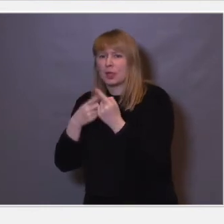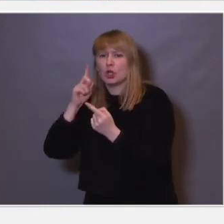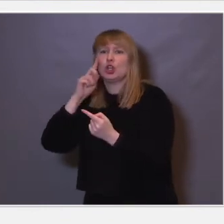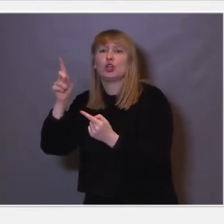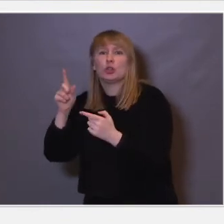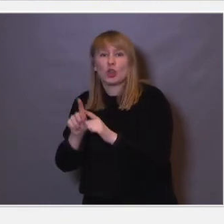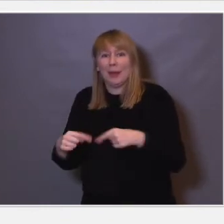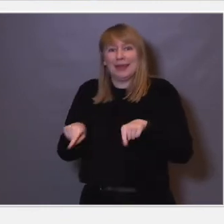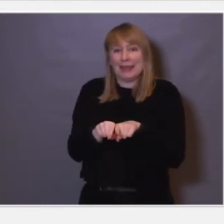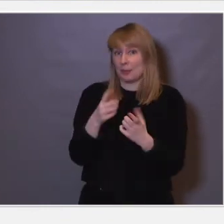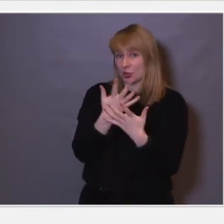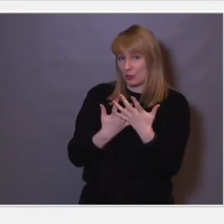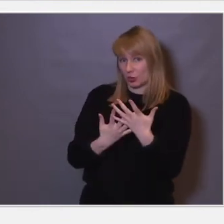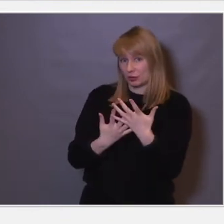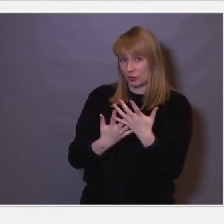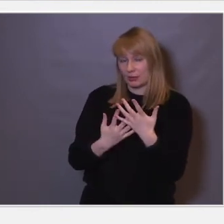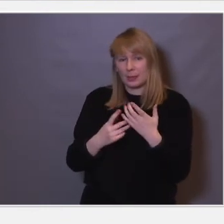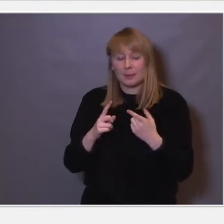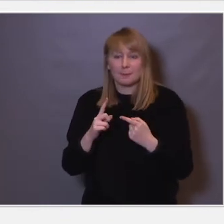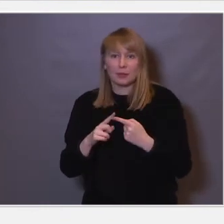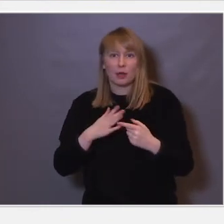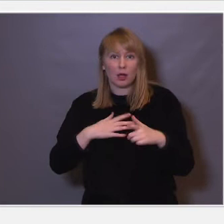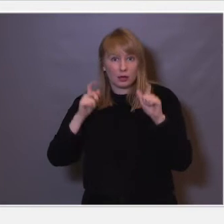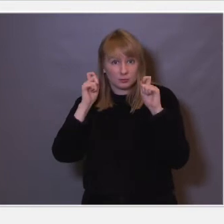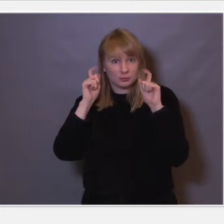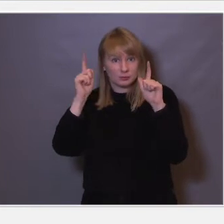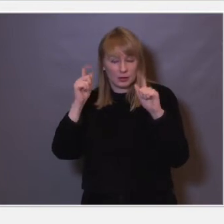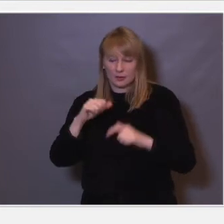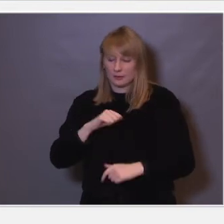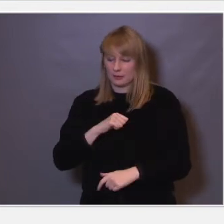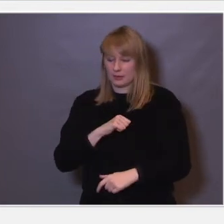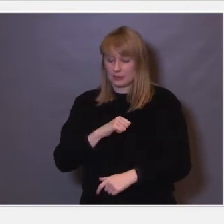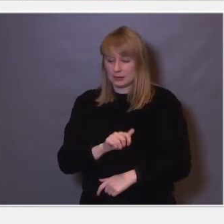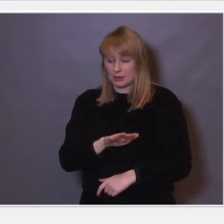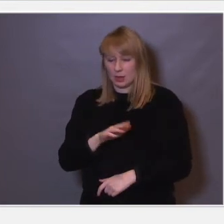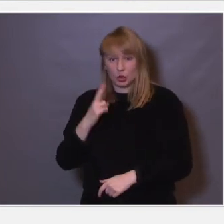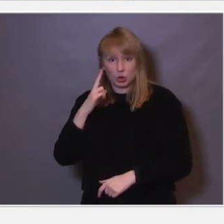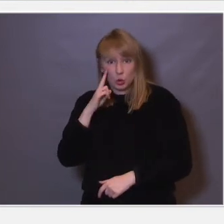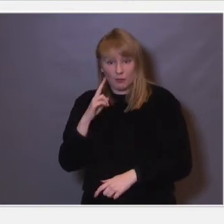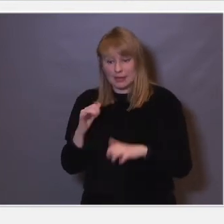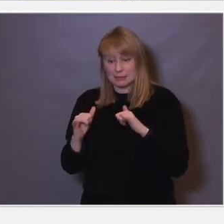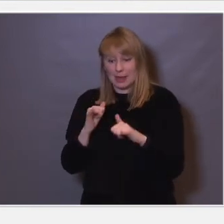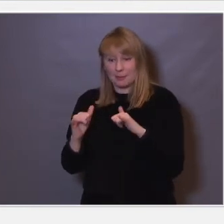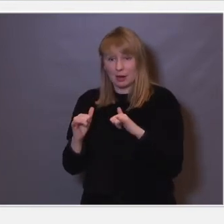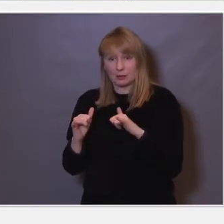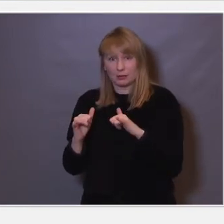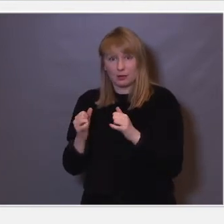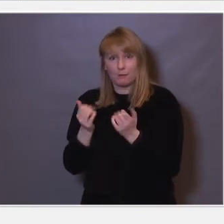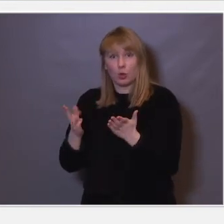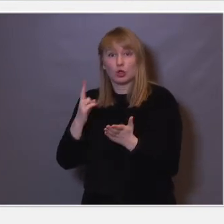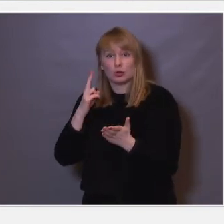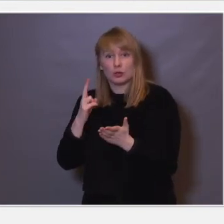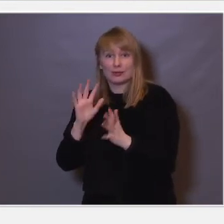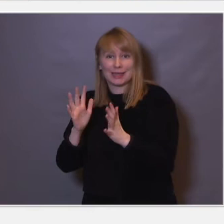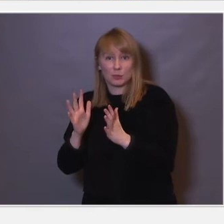ligner på språk. Men så har man sett at dersom døve spebarn blir utsatt for døvespråk, så